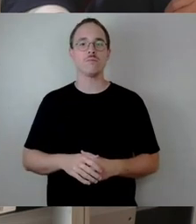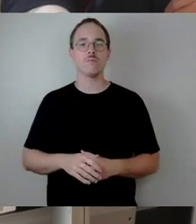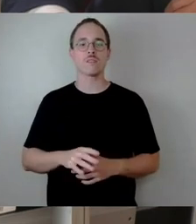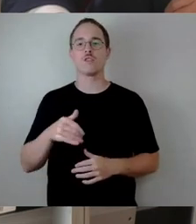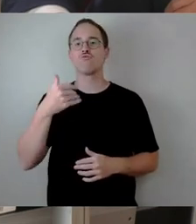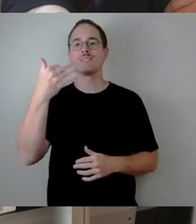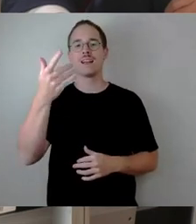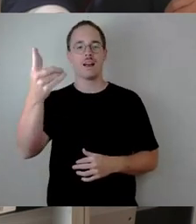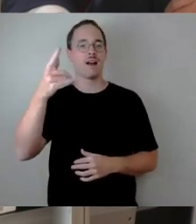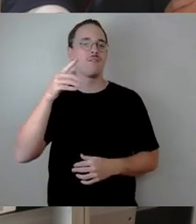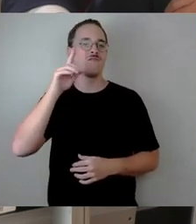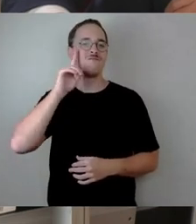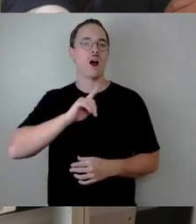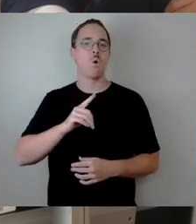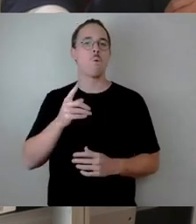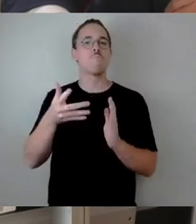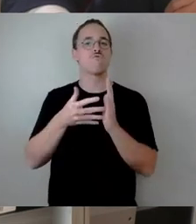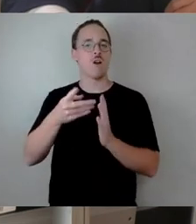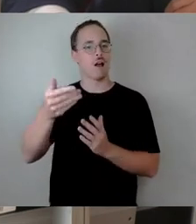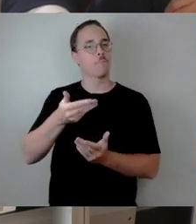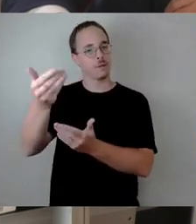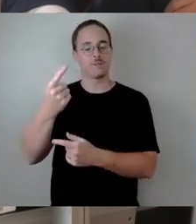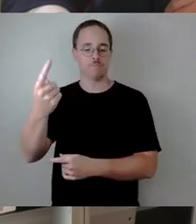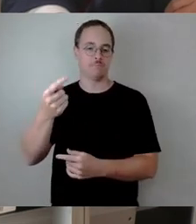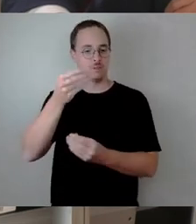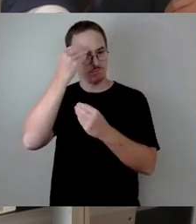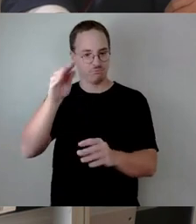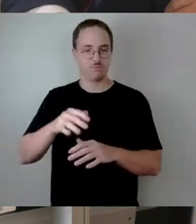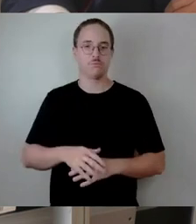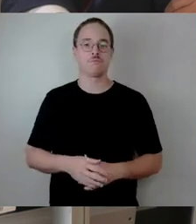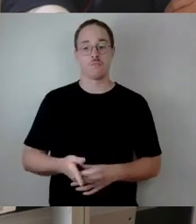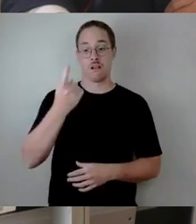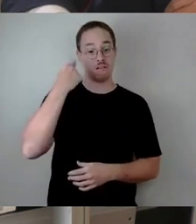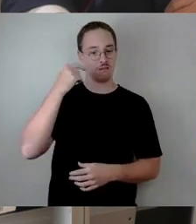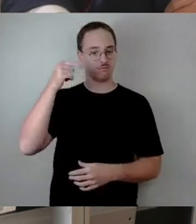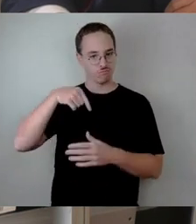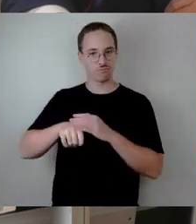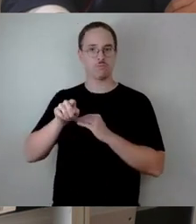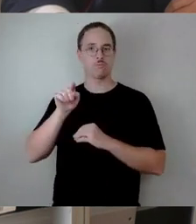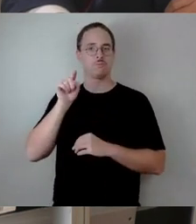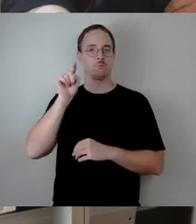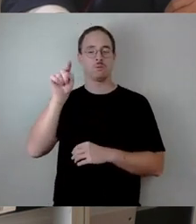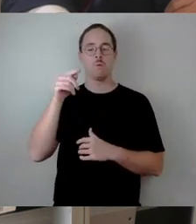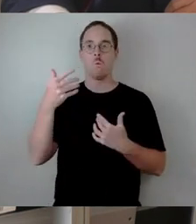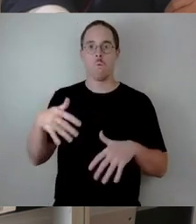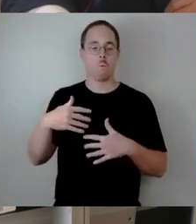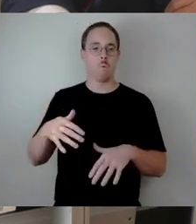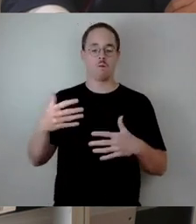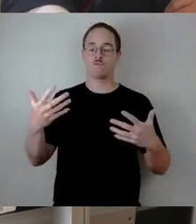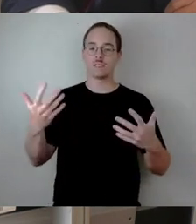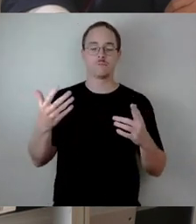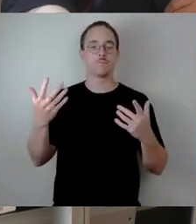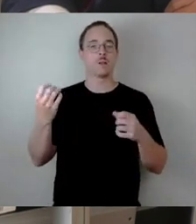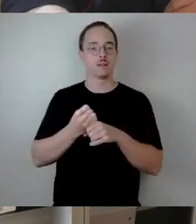Als wir also gestern Morgen eingetroffen sind, war unsere größte Herausforderung erstmal, den Bereich zu sichern, eine Verkehrssicherung durchzuführen, das also